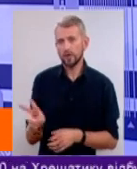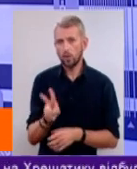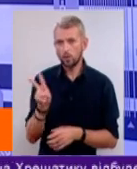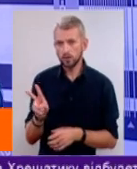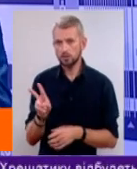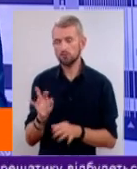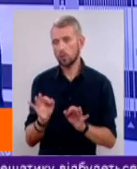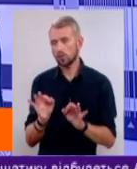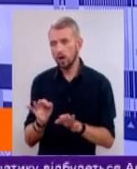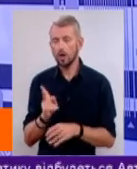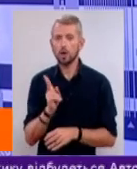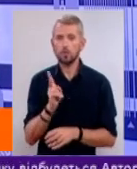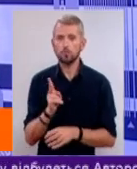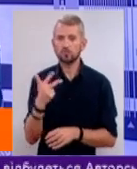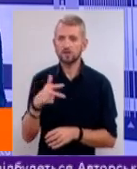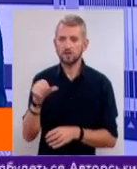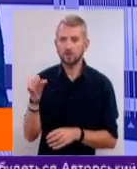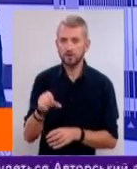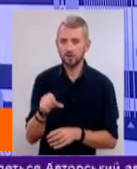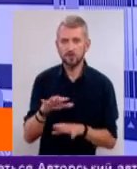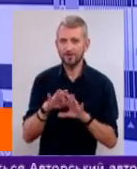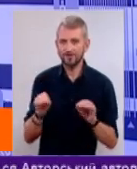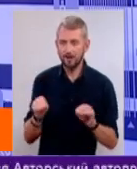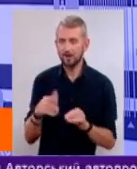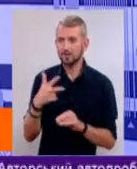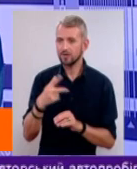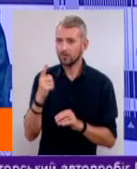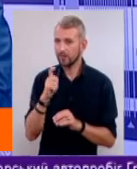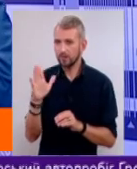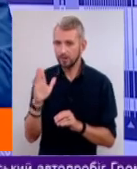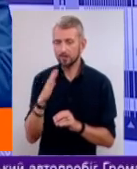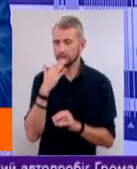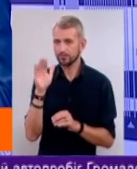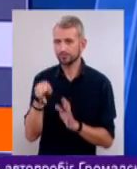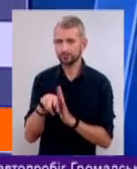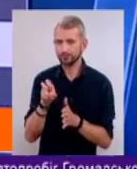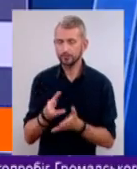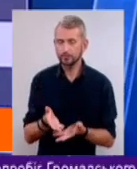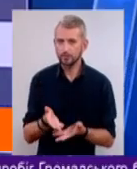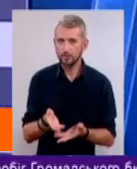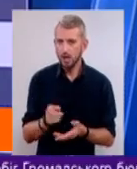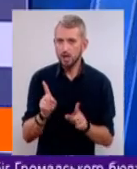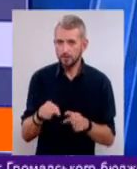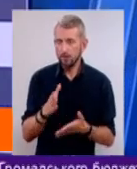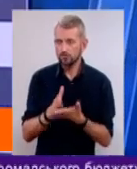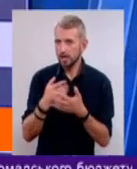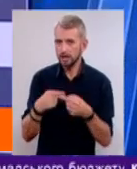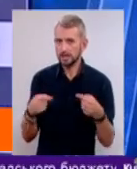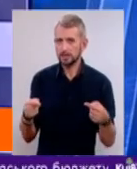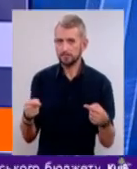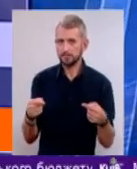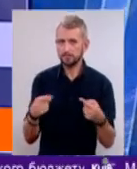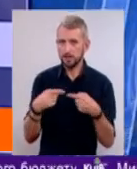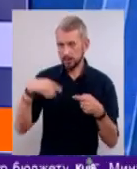нормально, а для когось там 30 хвилин – все, 31 – до побачення. Те ж, і є ще різні